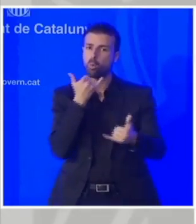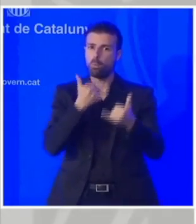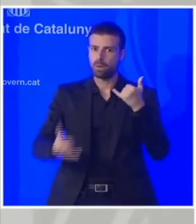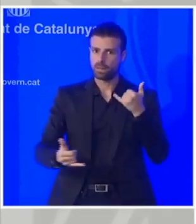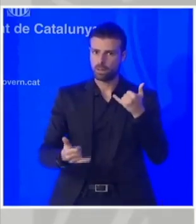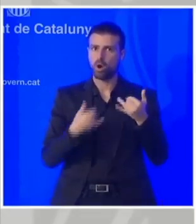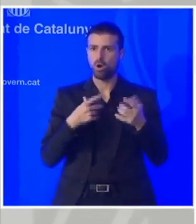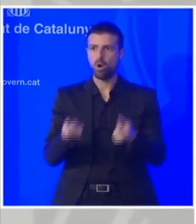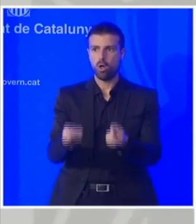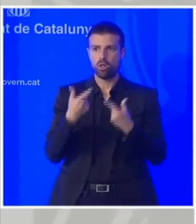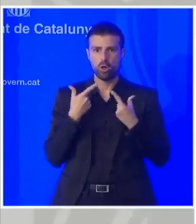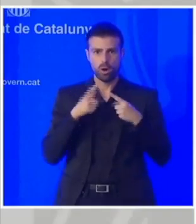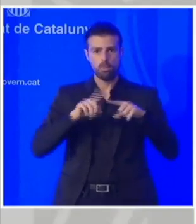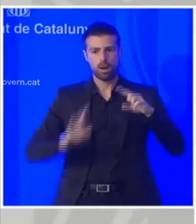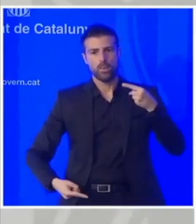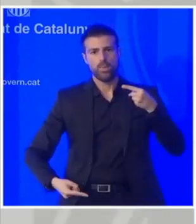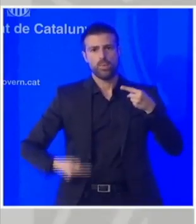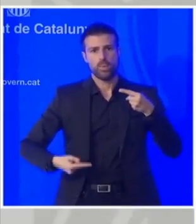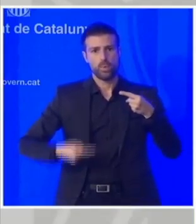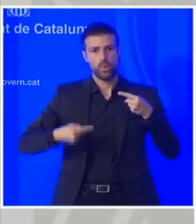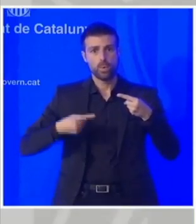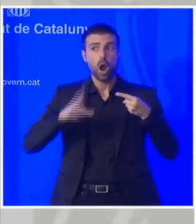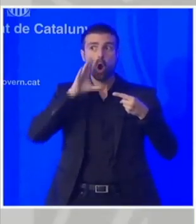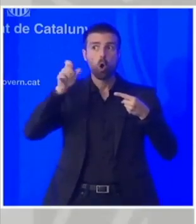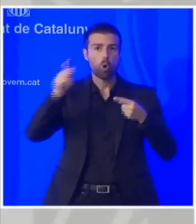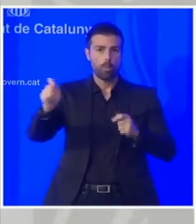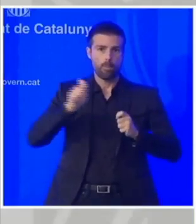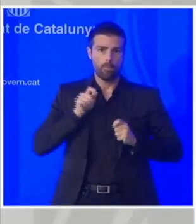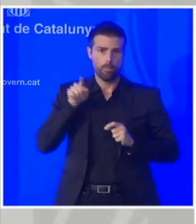línia compensatòria des de govern